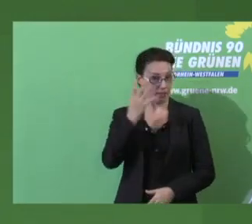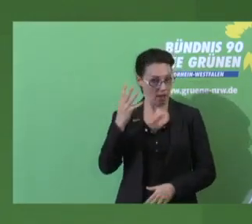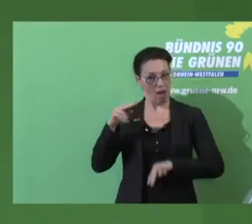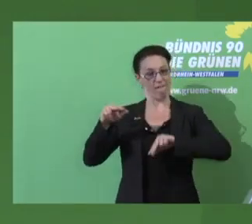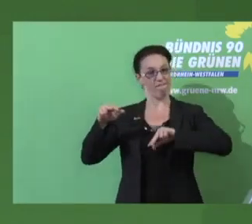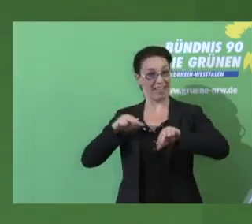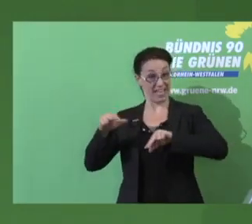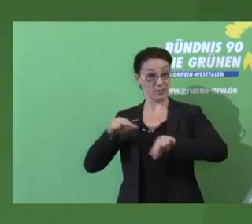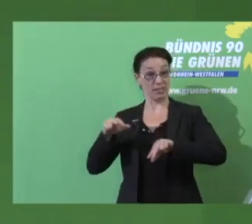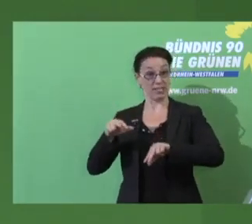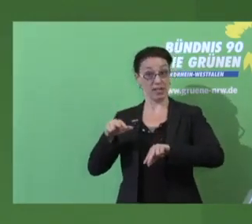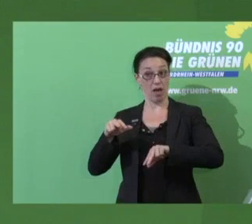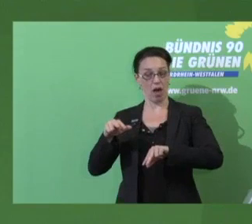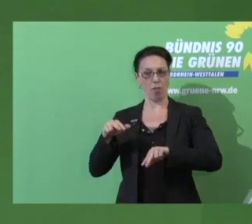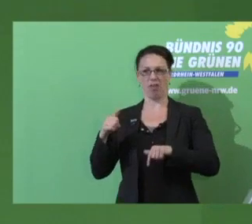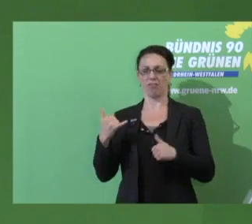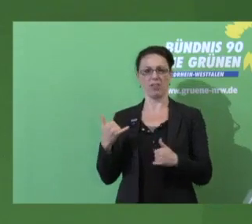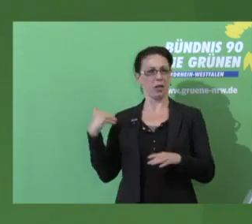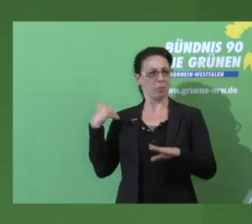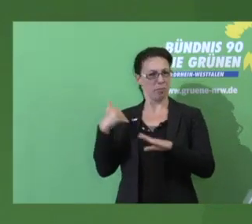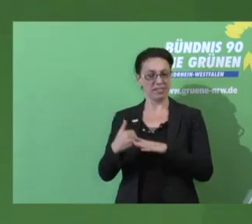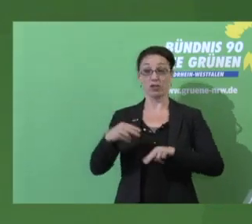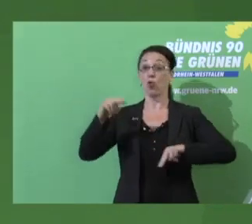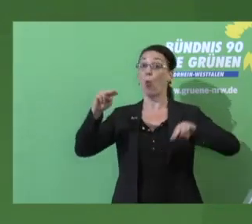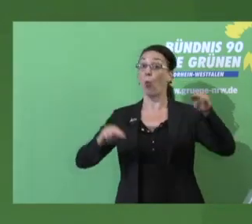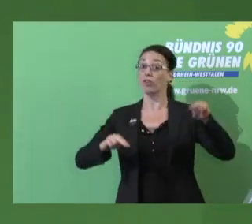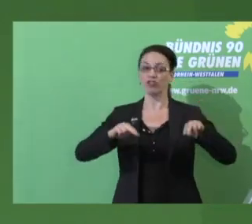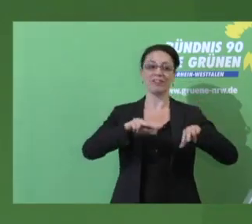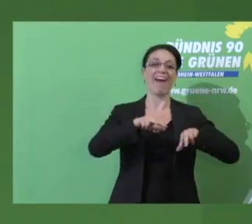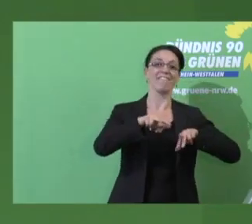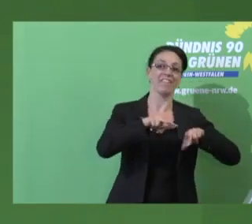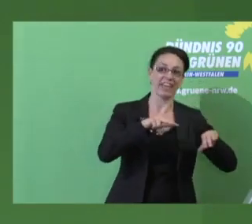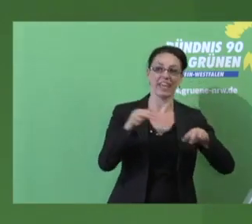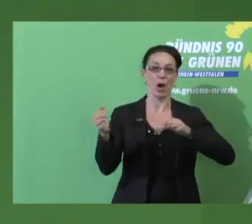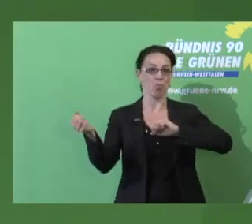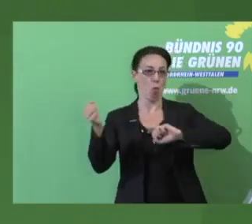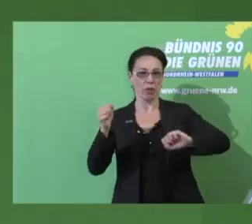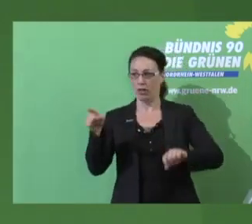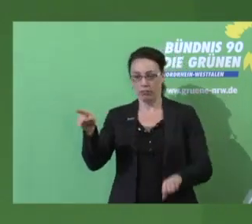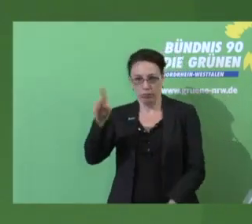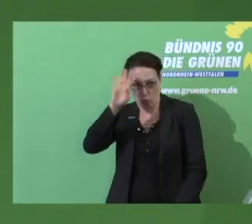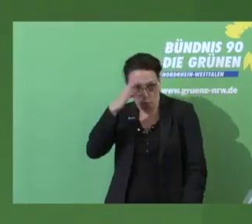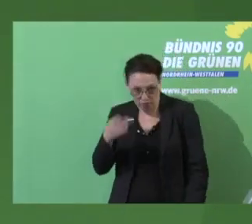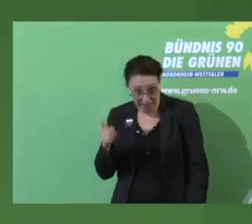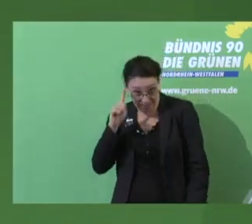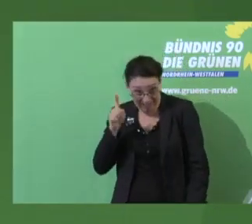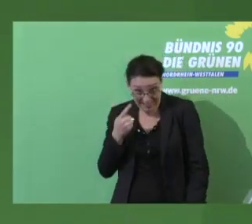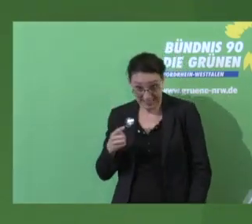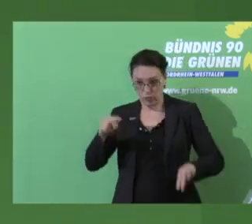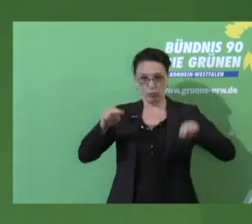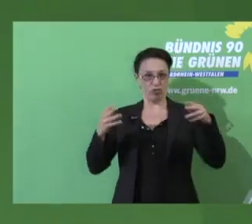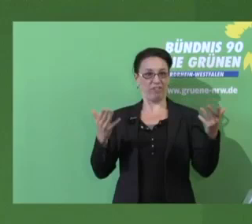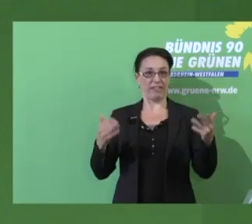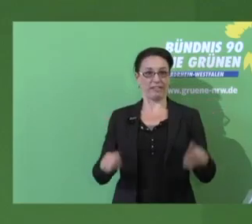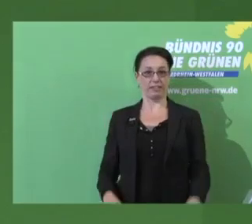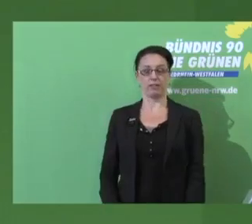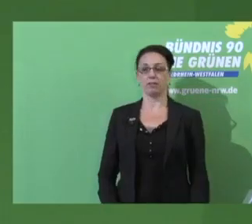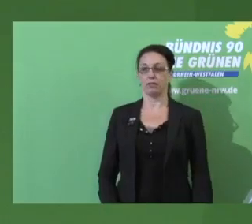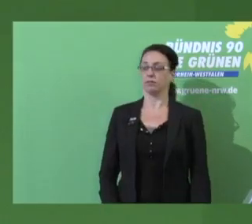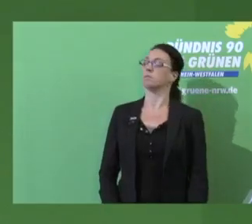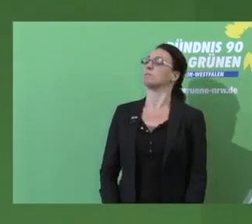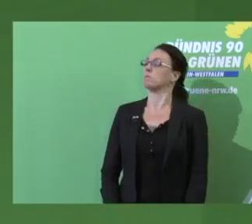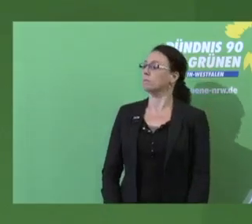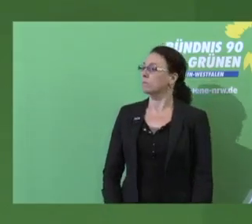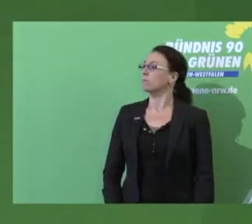immer noch nicht den Unterschied kennt zwischen Verkehr und Mobilität. Tja, doch wird dieser Ausfall leider nicht durch andere